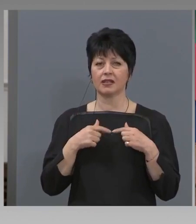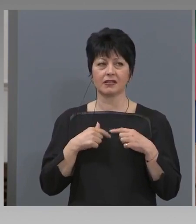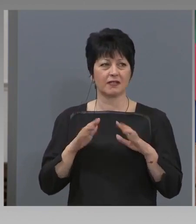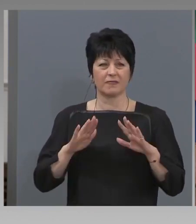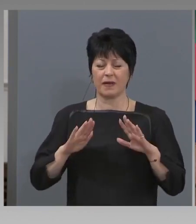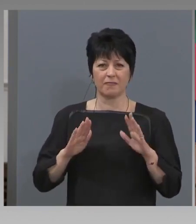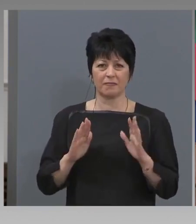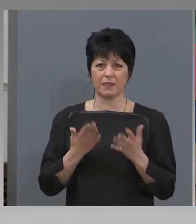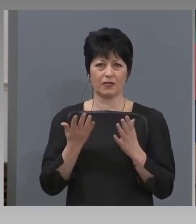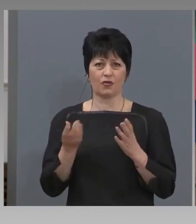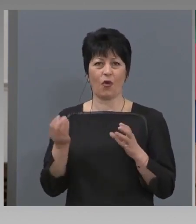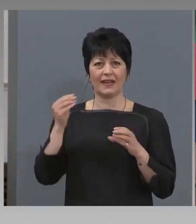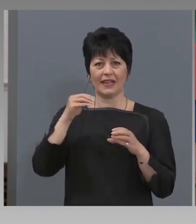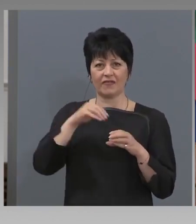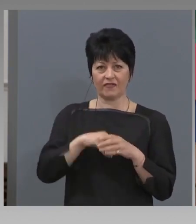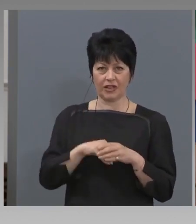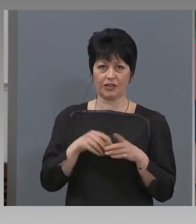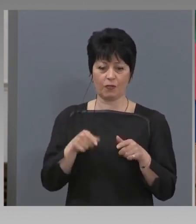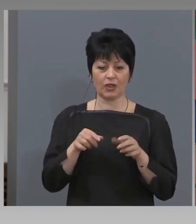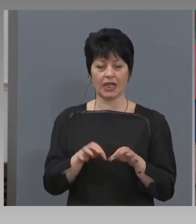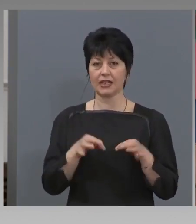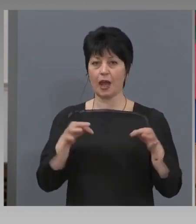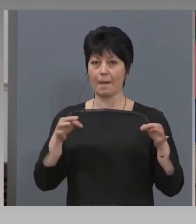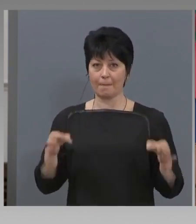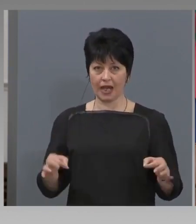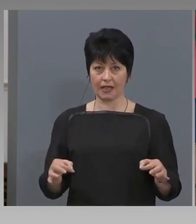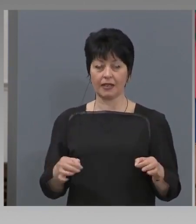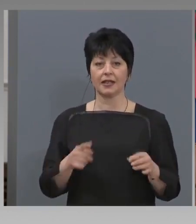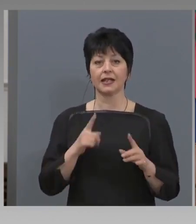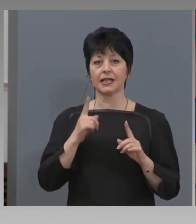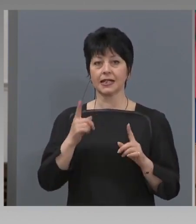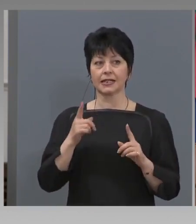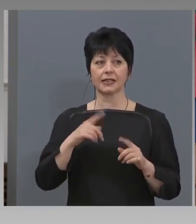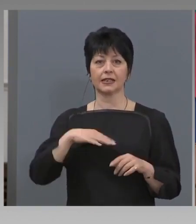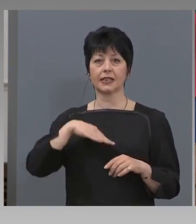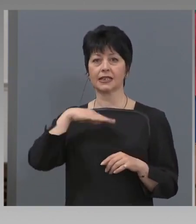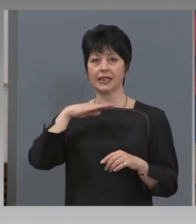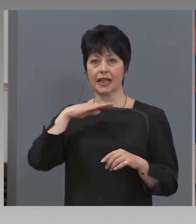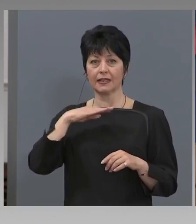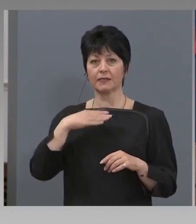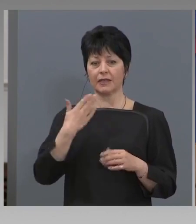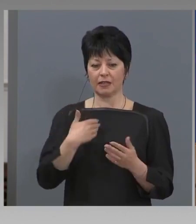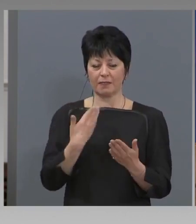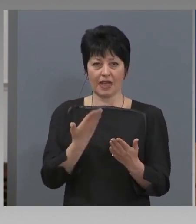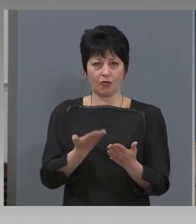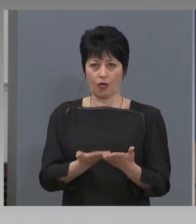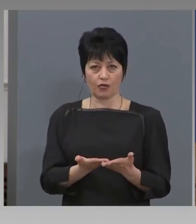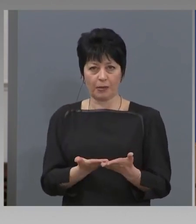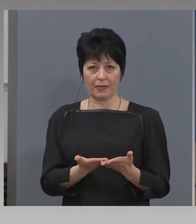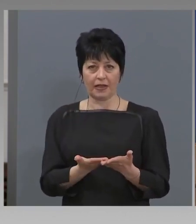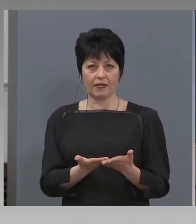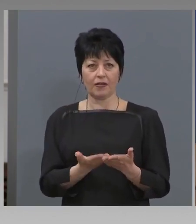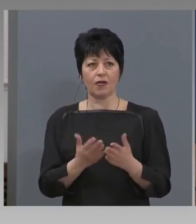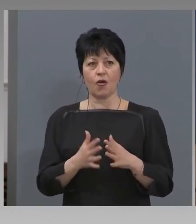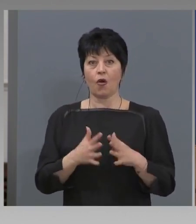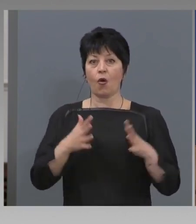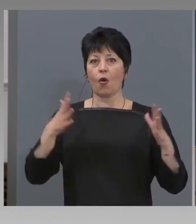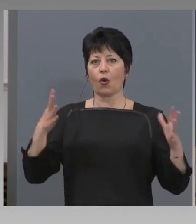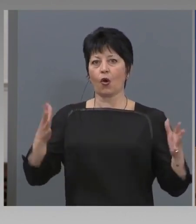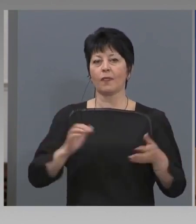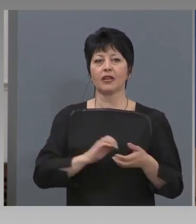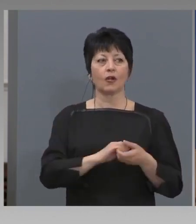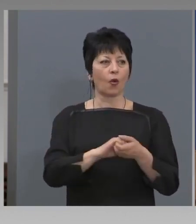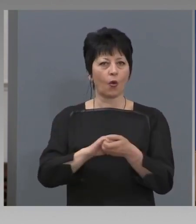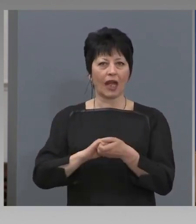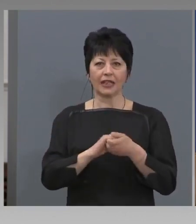да въвеждаме всяка една от мерките, но за да стигнеме до тук да ви ги предложим, огромен колектив